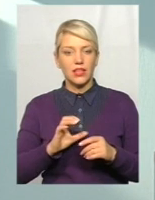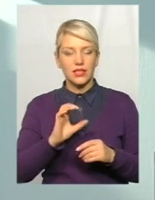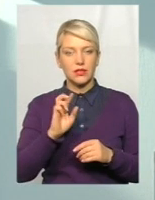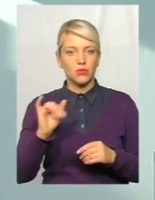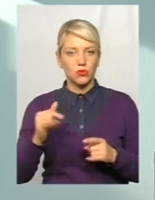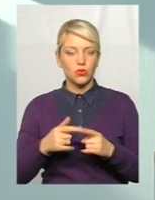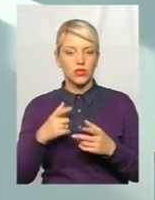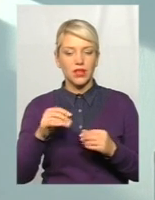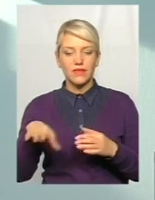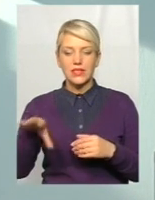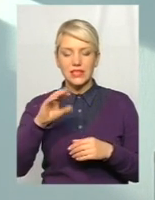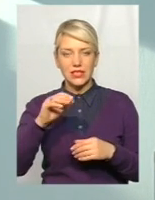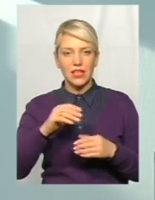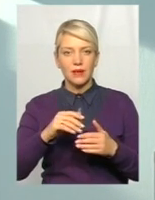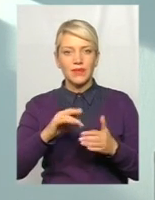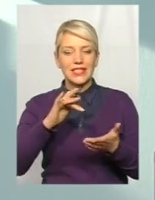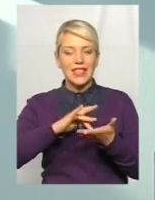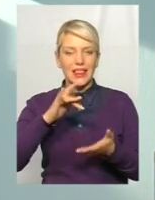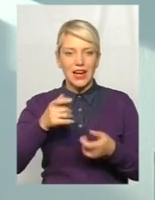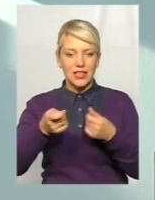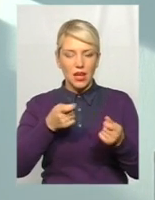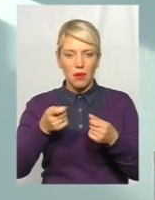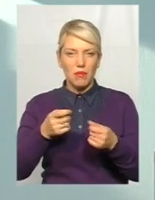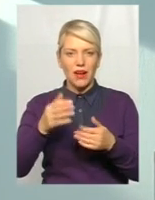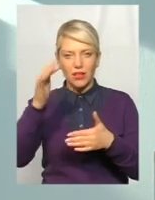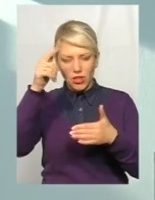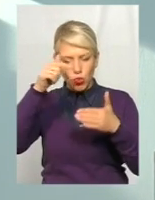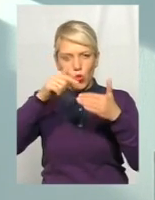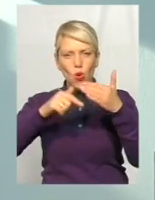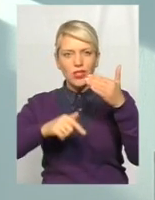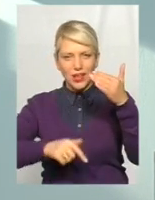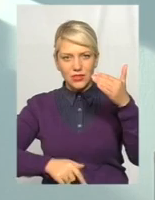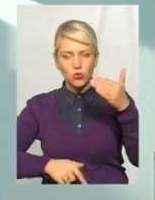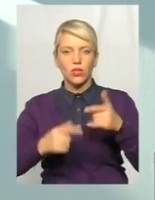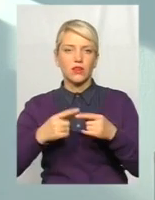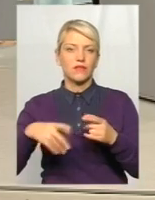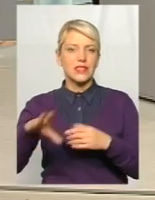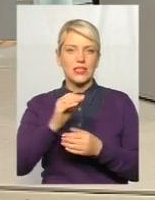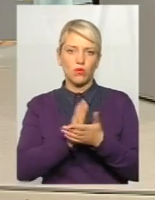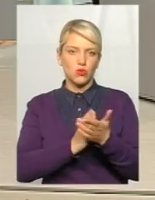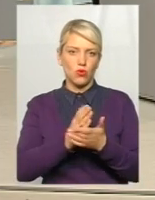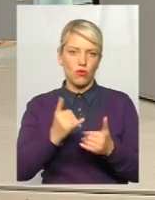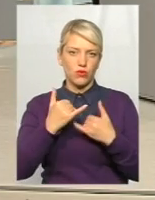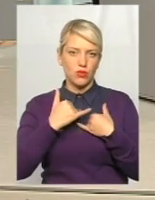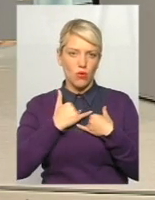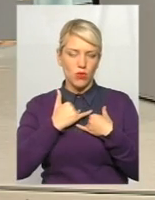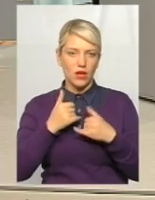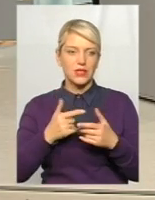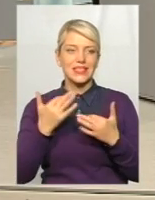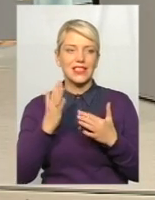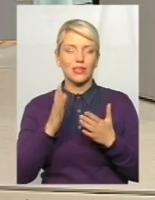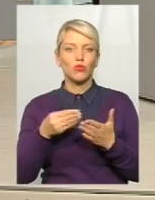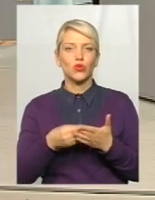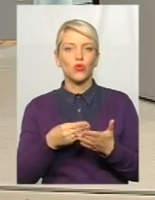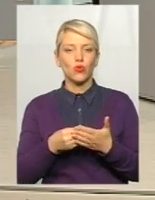оригінальні підрозділи аж до самого низу обслуговуються в одній системі, в одній інформаційному полі. А скільки ж буде це